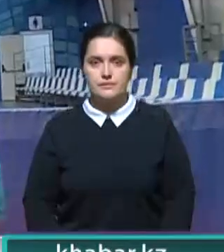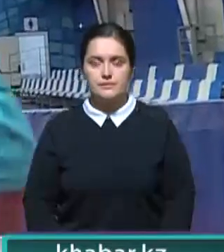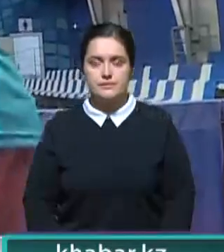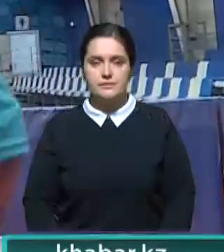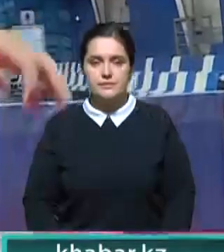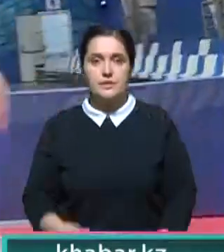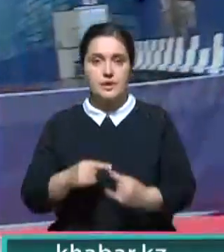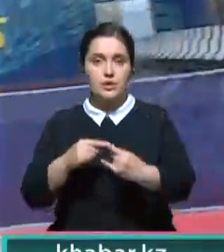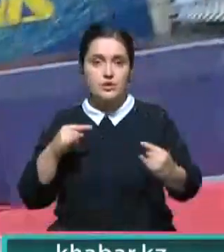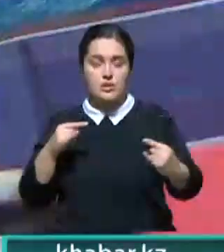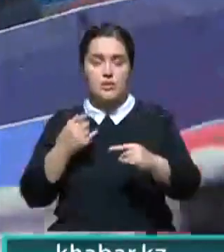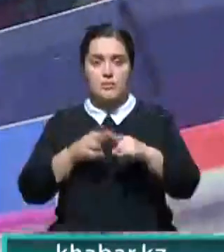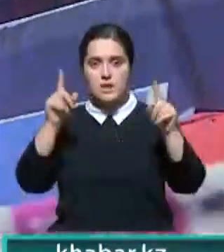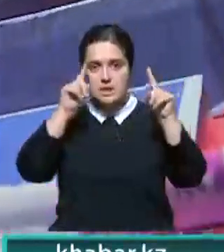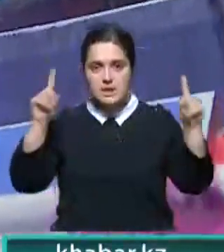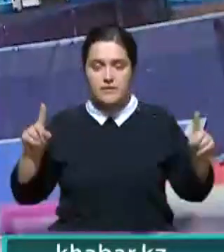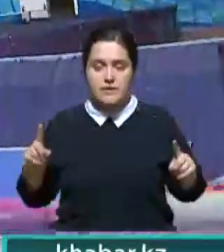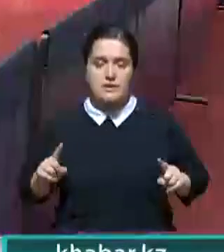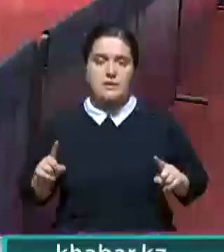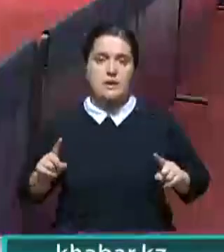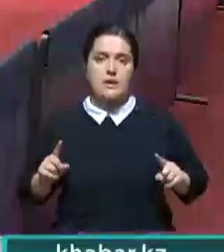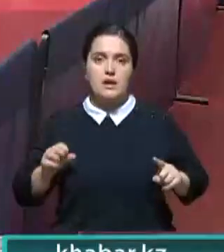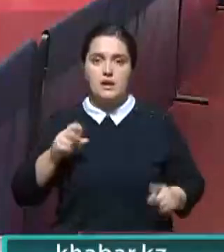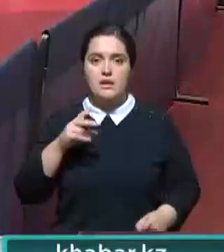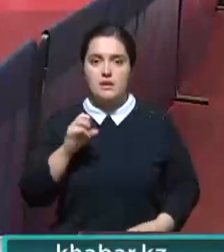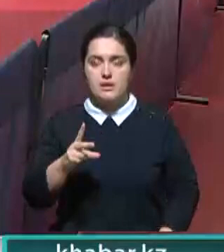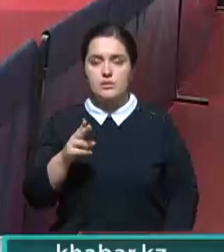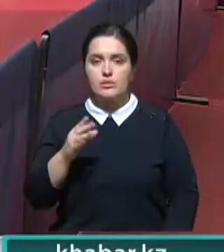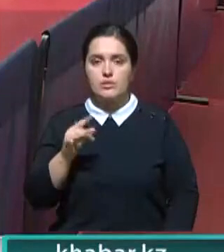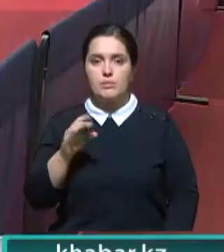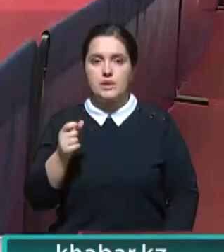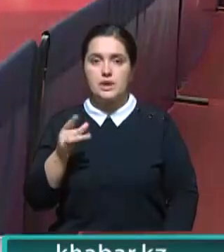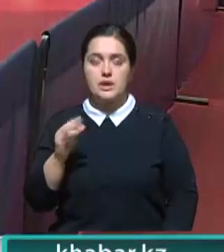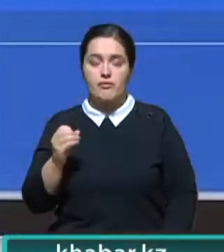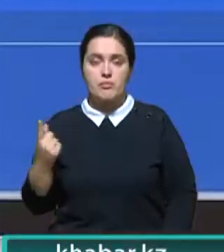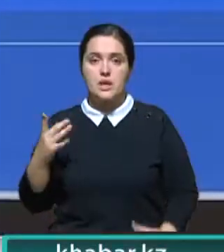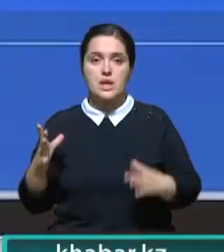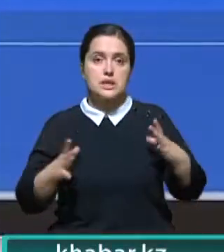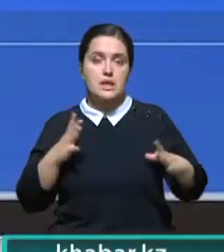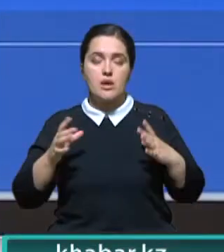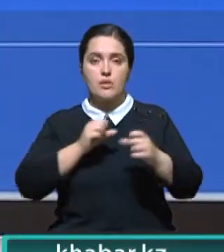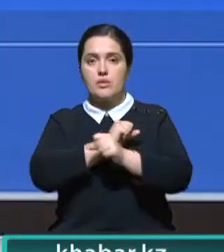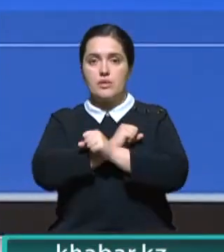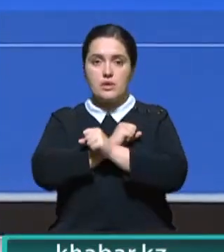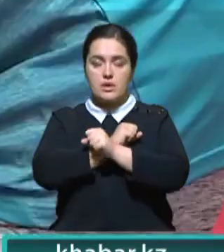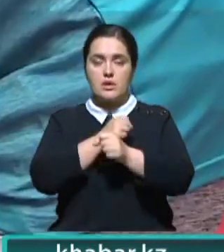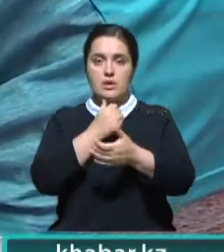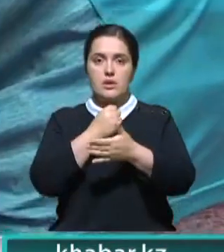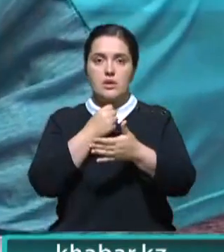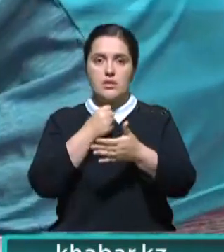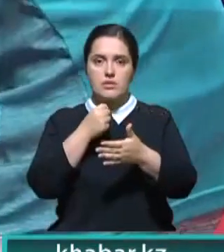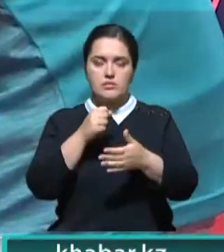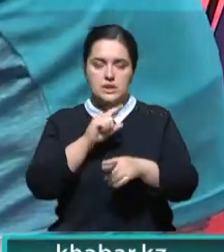У стола восходящая звезда настольного тенниса Алан Курмангалиев. Первая тренировка после небольших каникул до семи поток.